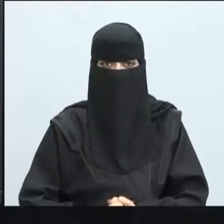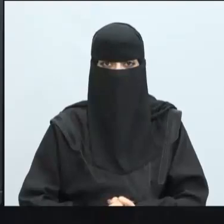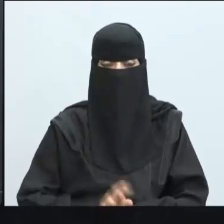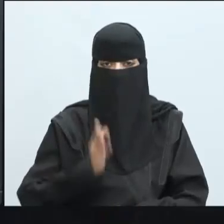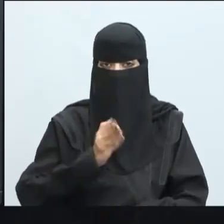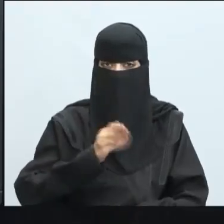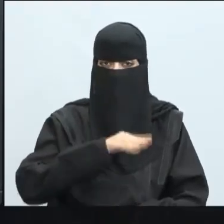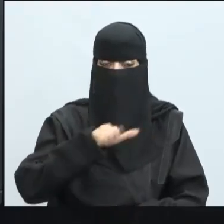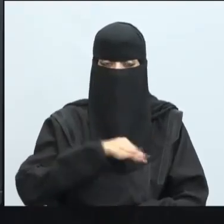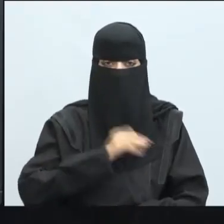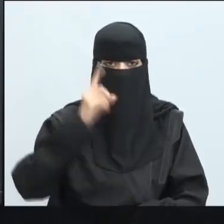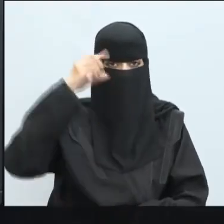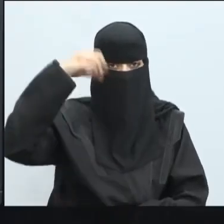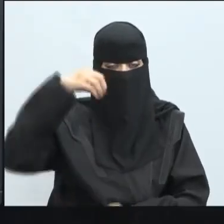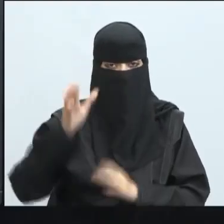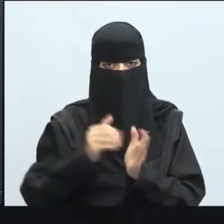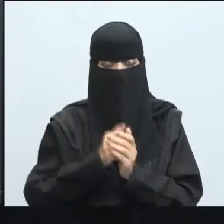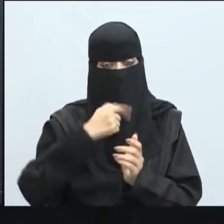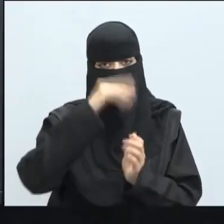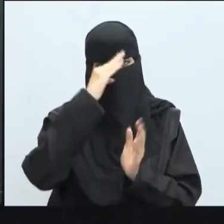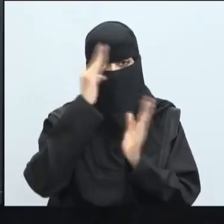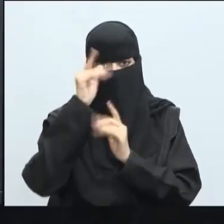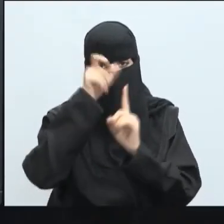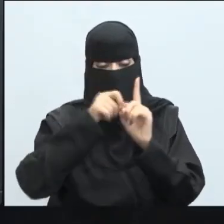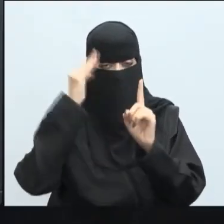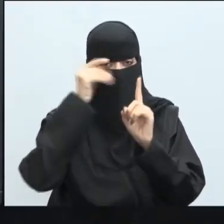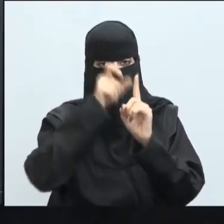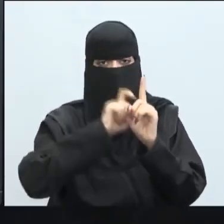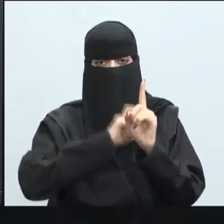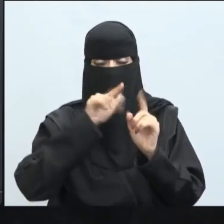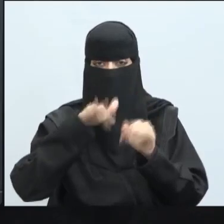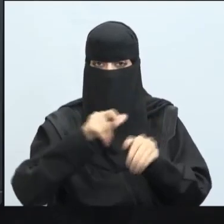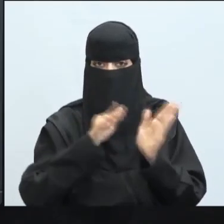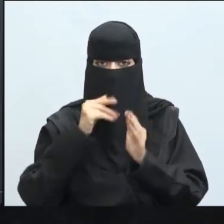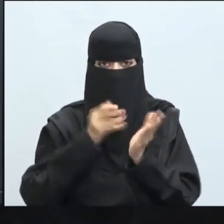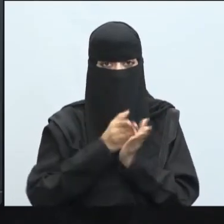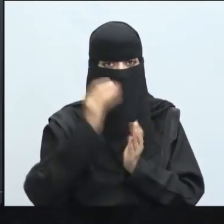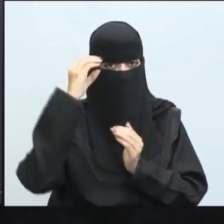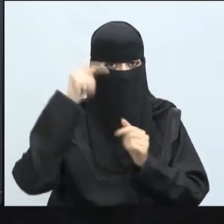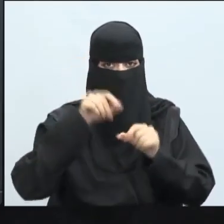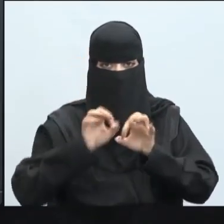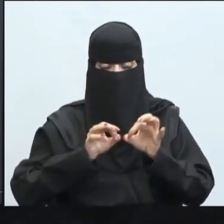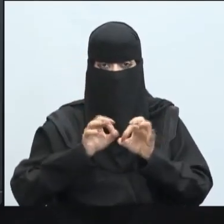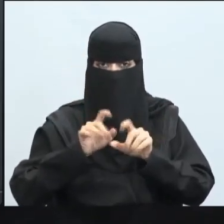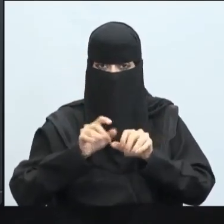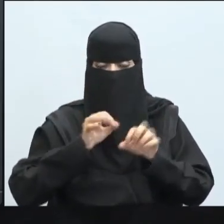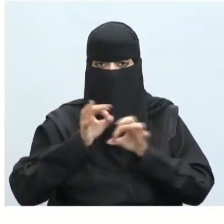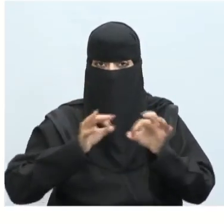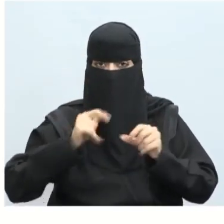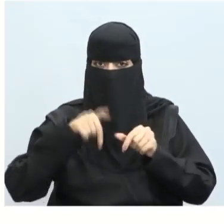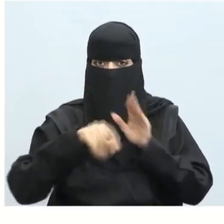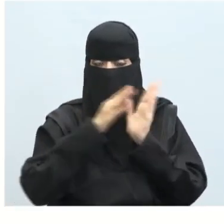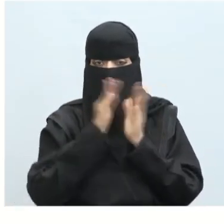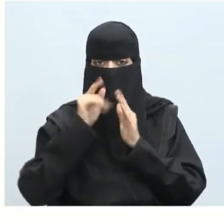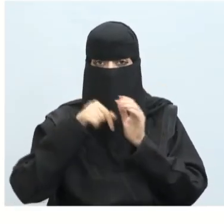السلام عليكم ورحمة الله وبركاته مرحبا بكم أعزائي الطلاب والطالبات في مسار علوم الحاسب والهندسة في مقرر